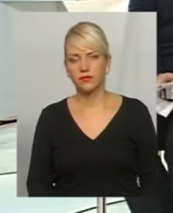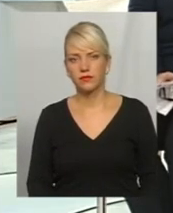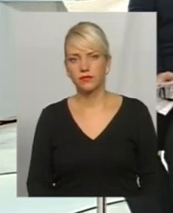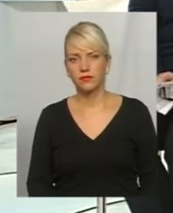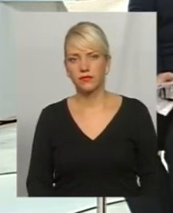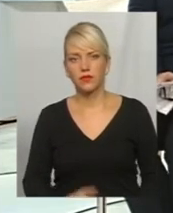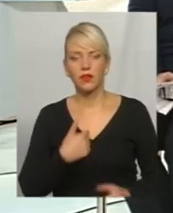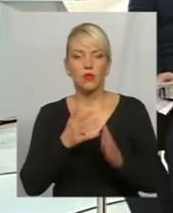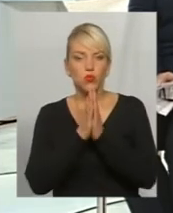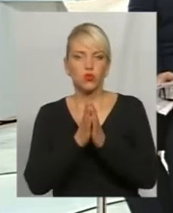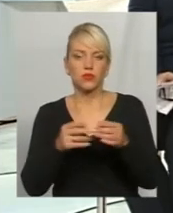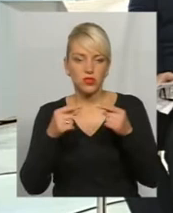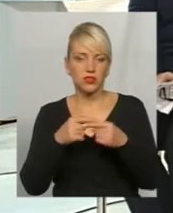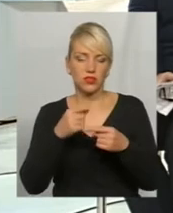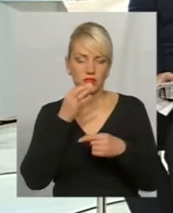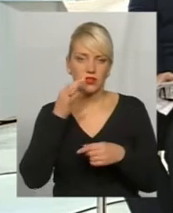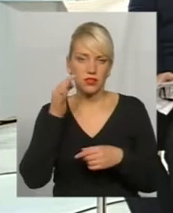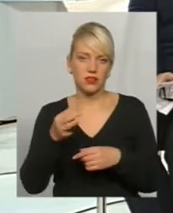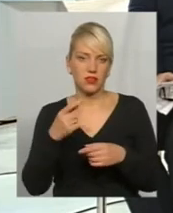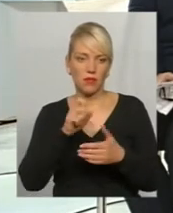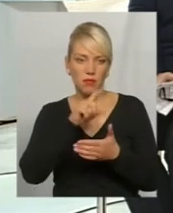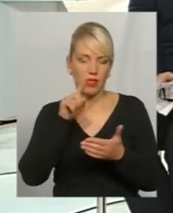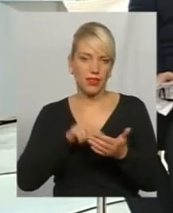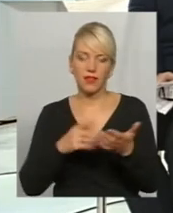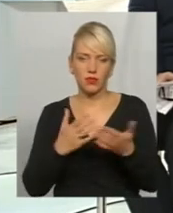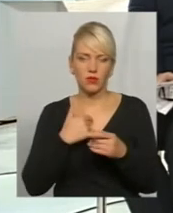Дякую, паніна Ярослава. зі зв'язком проблеми у нас?